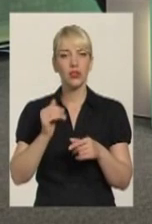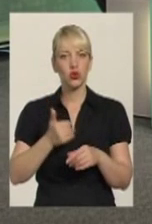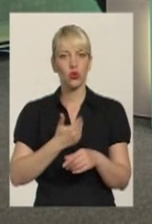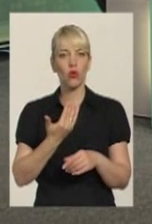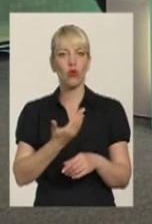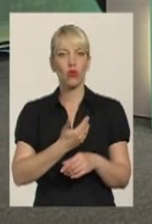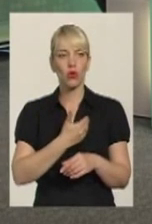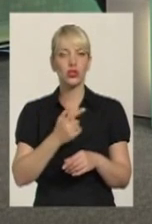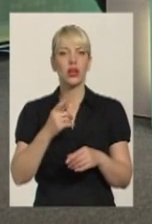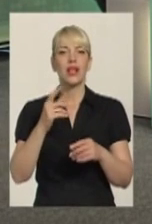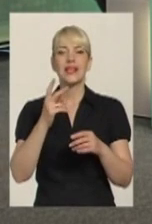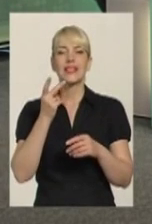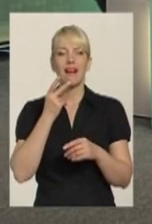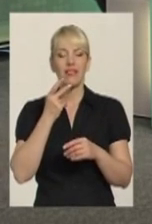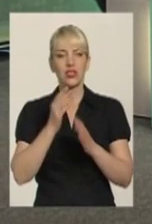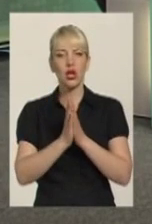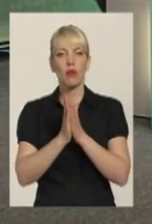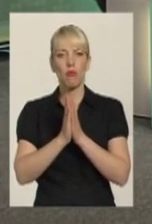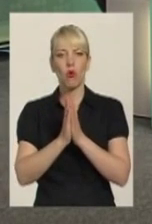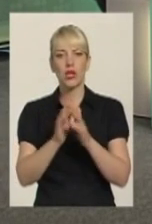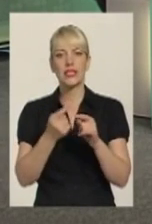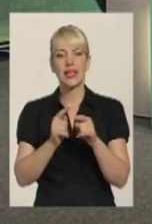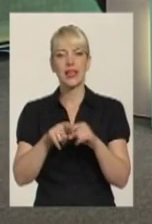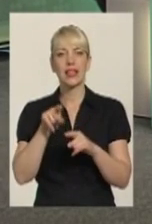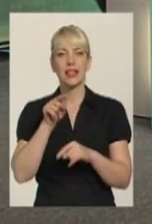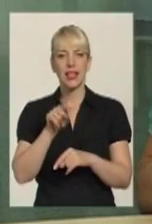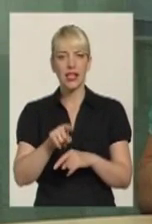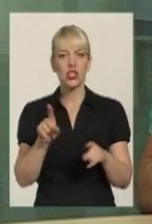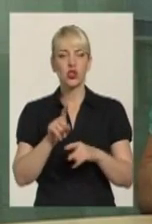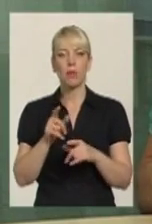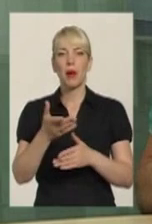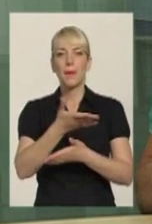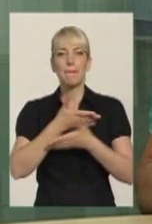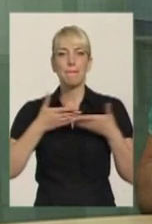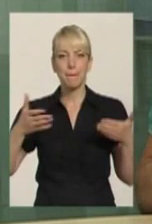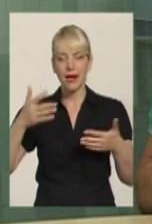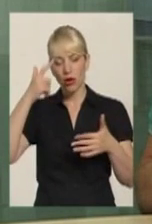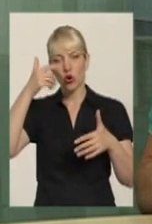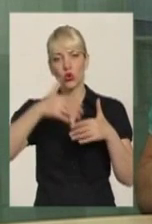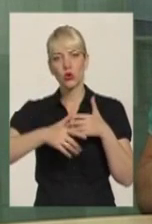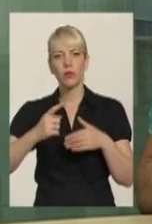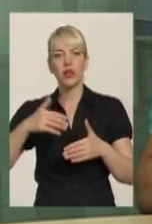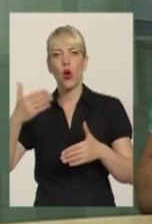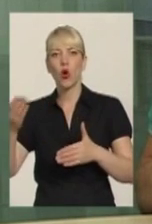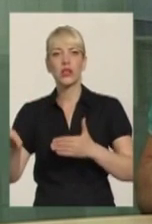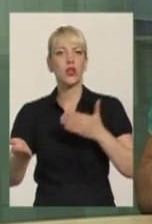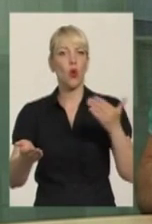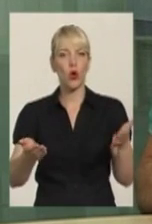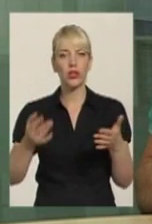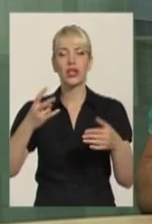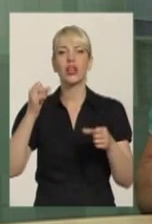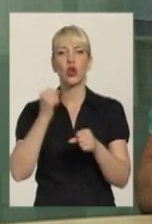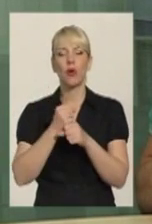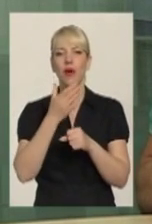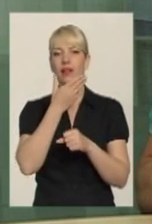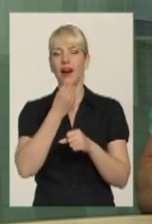і завжди молиться за те, щоб ми розуміли одне одного і за те, щоб ми могли робити гарні справи